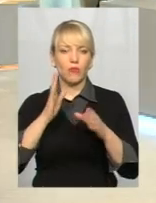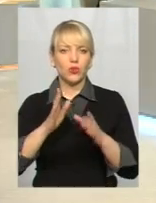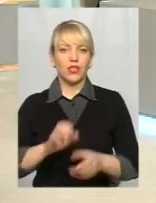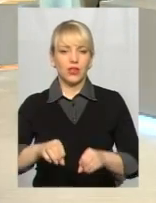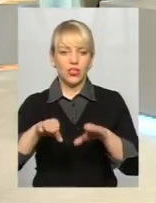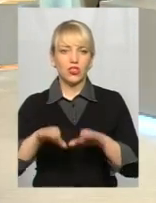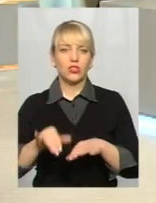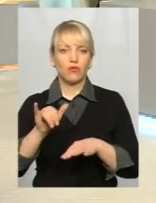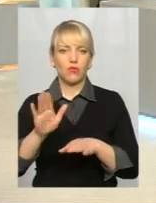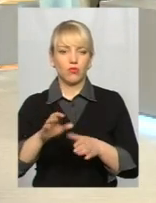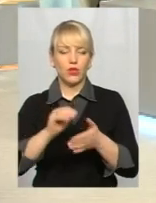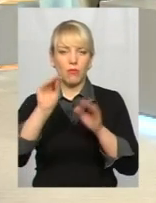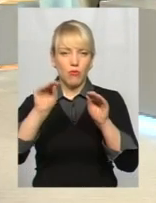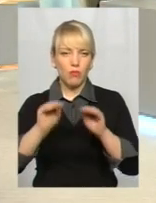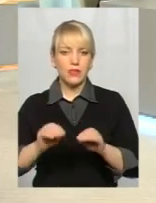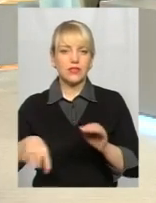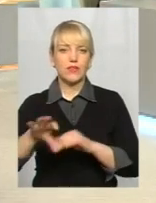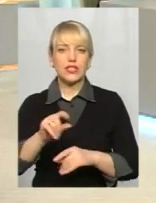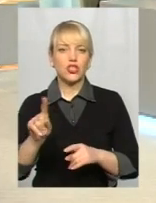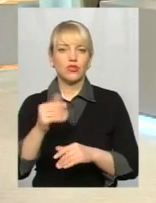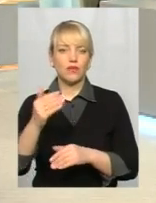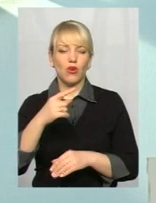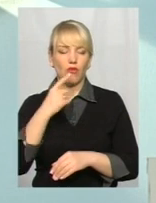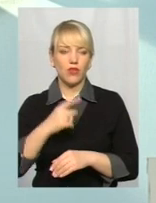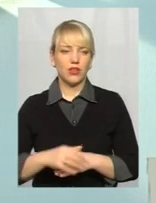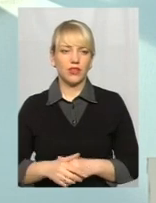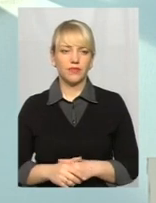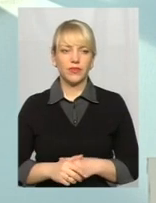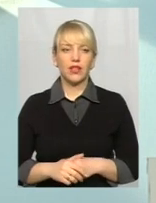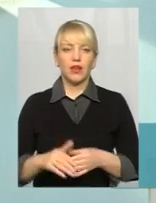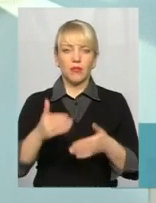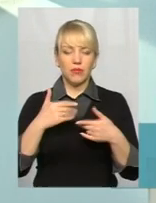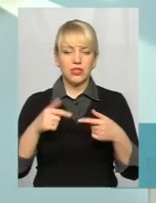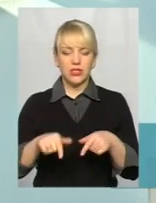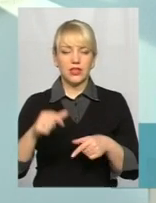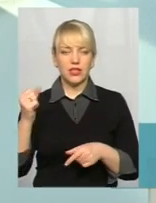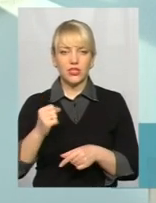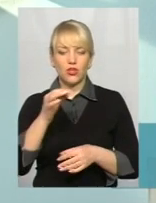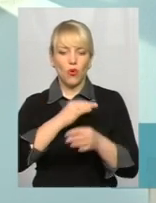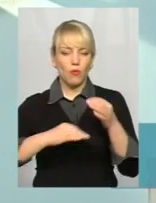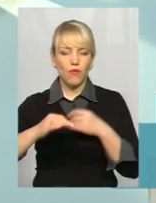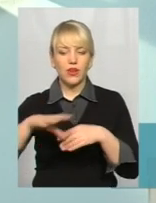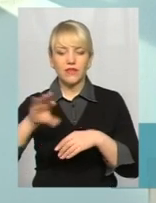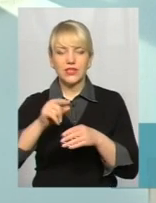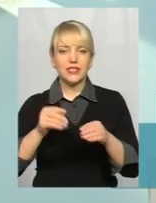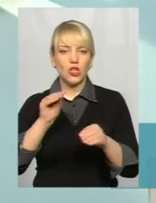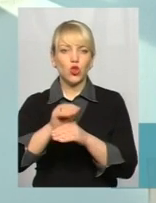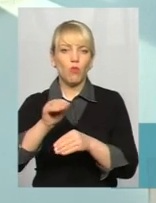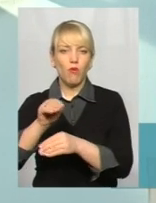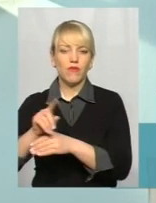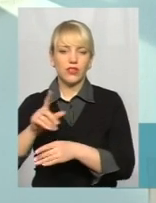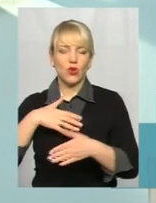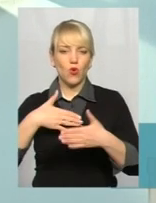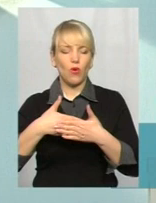і в ньому буде прописане все, що ви говорили і що ще не згадали? Ми цього тижня обговорили фактично ці всі доповнення, які громадськість